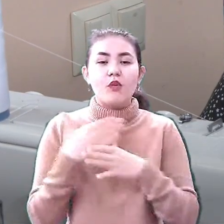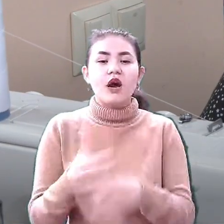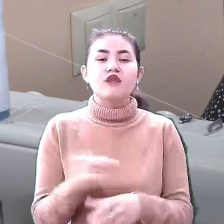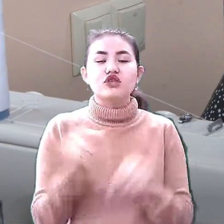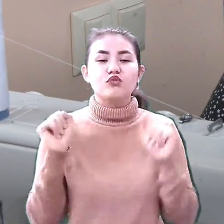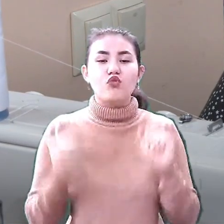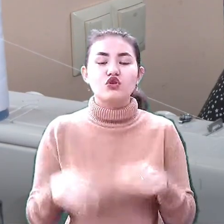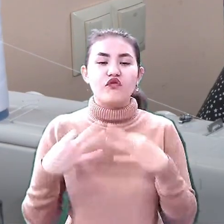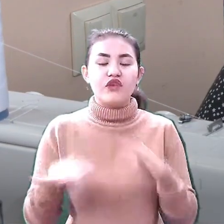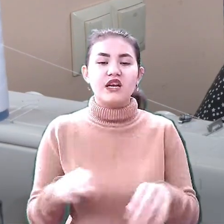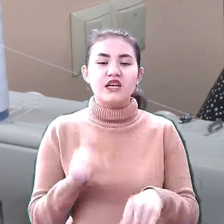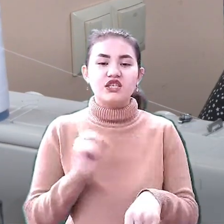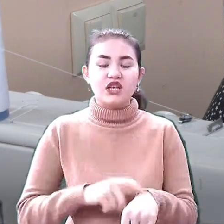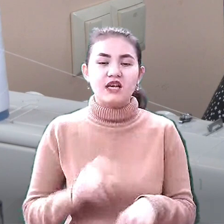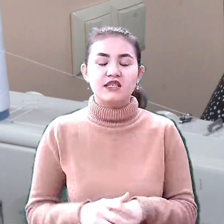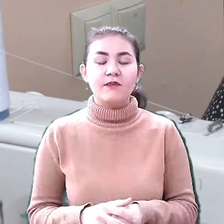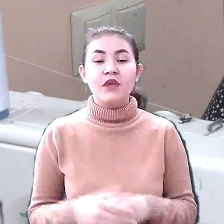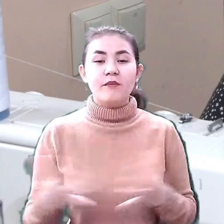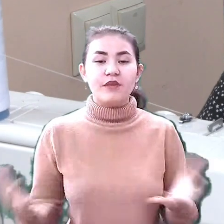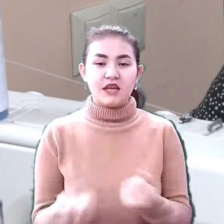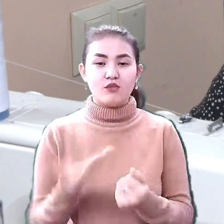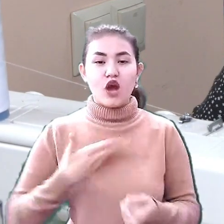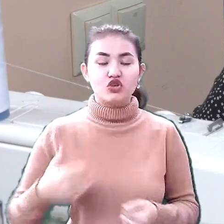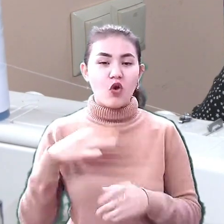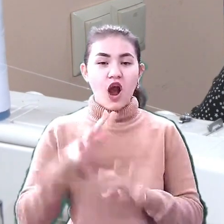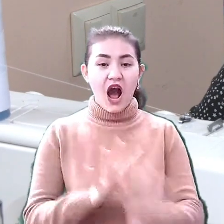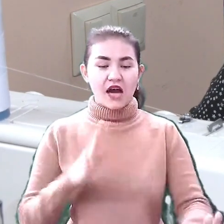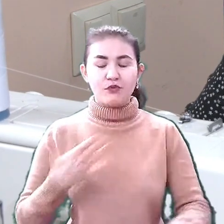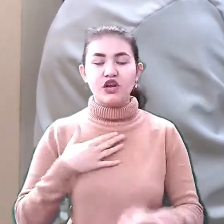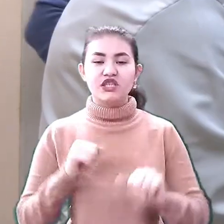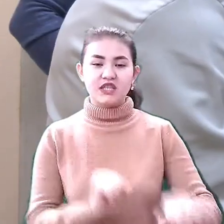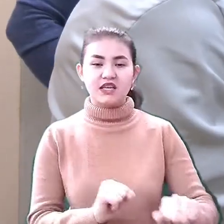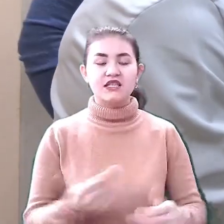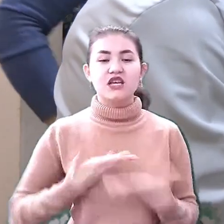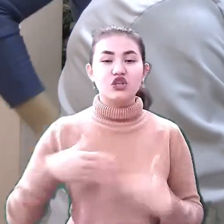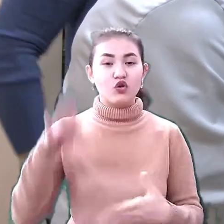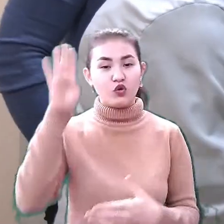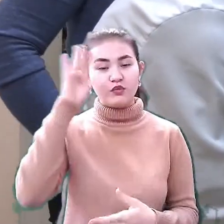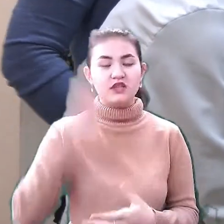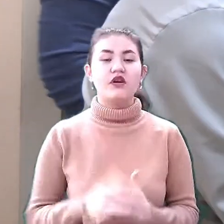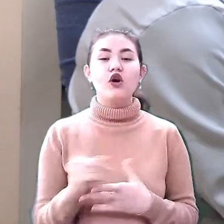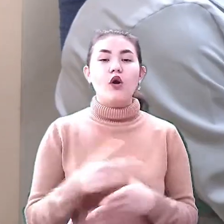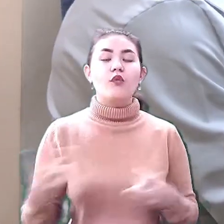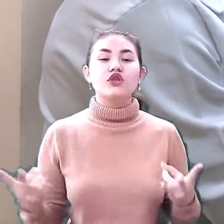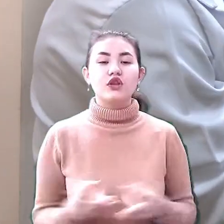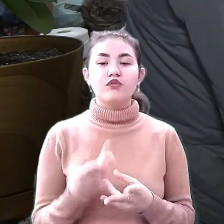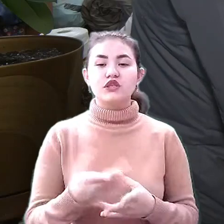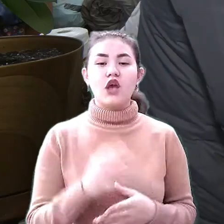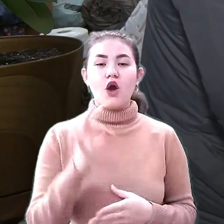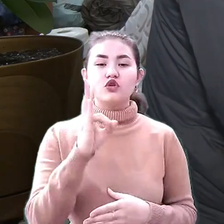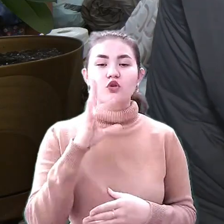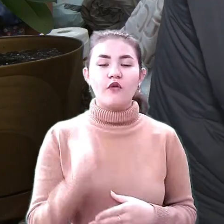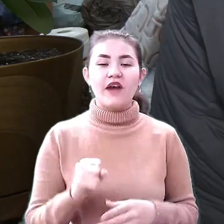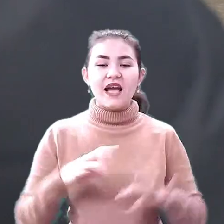у вільний час прибігаємо, підтримуємо нашу армію, наших захисників, наших хлопців. Чого тут потребують, так це основ для сіток та